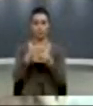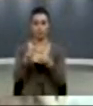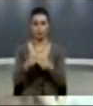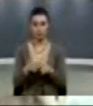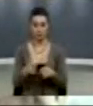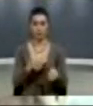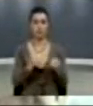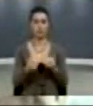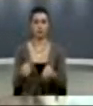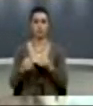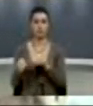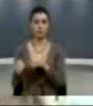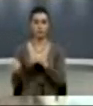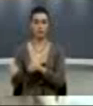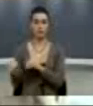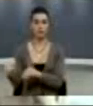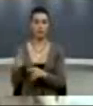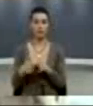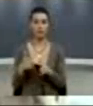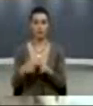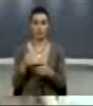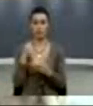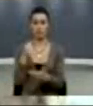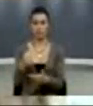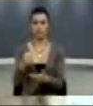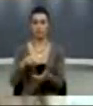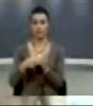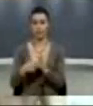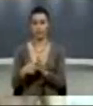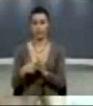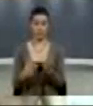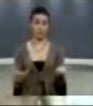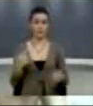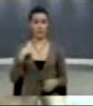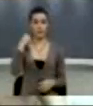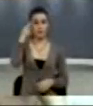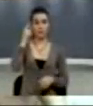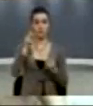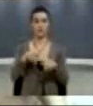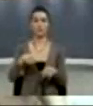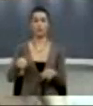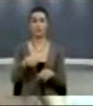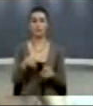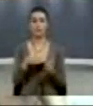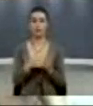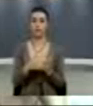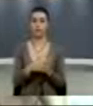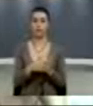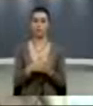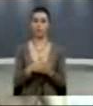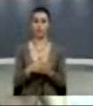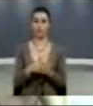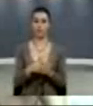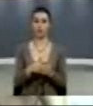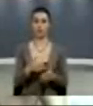përshagjitet për kërisht për mungesën e fondet. Prandaj, me përkajet pëllot, edhe me